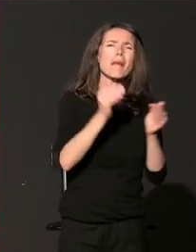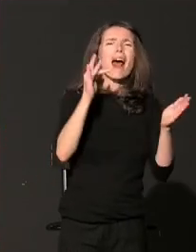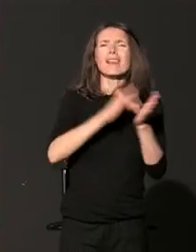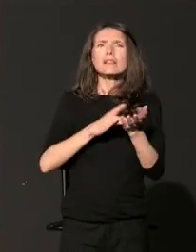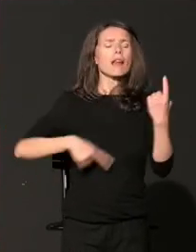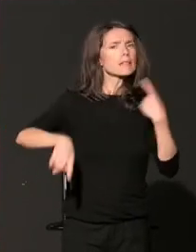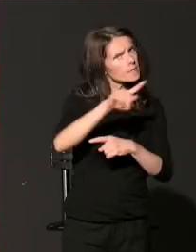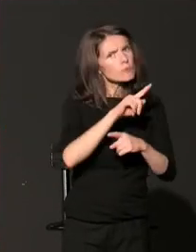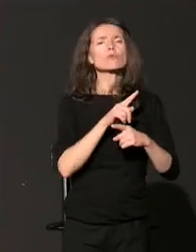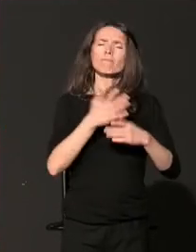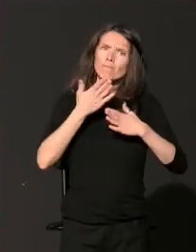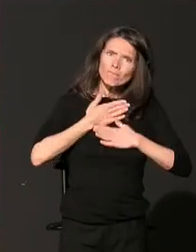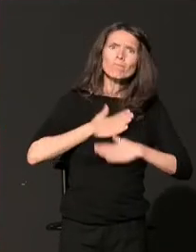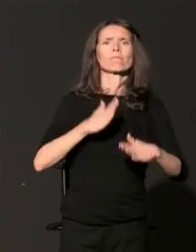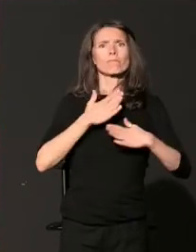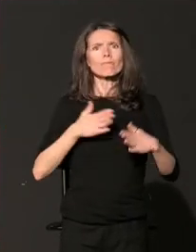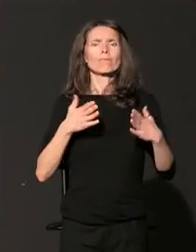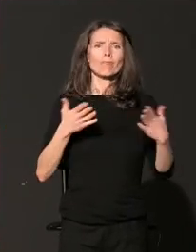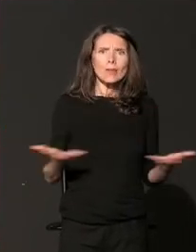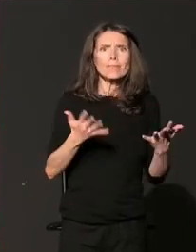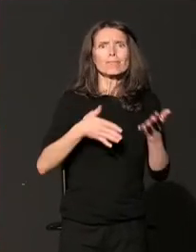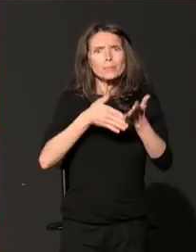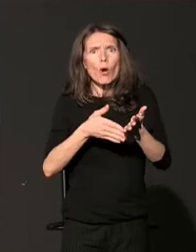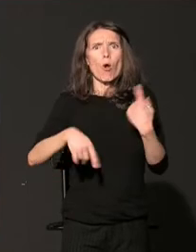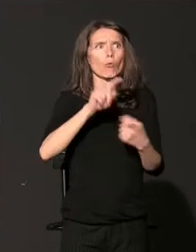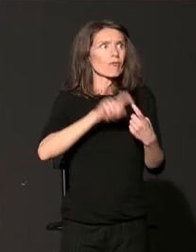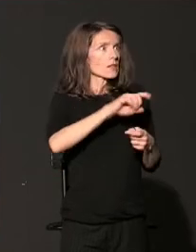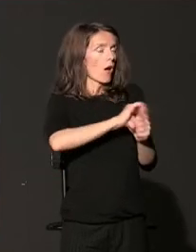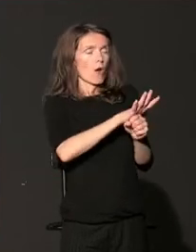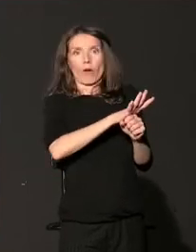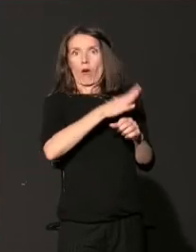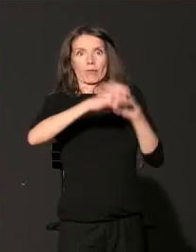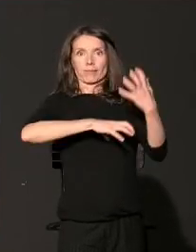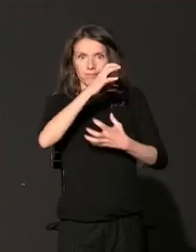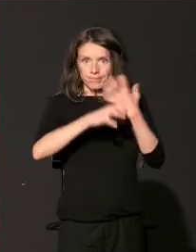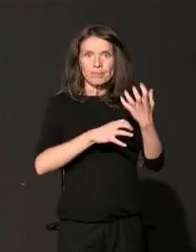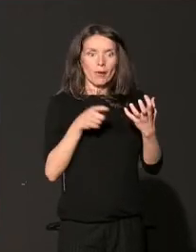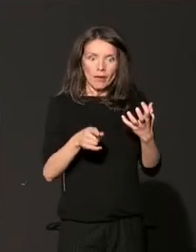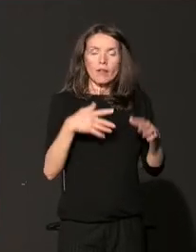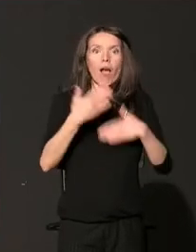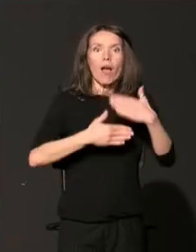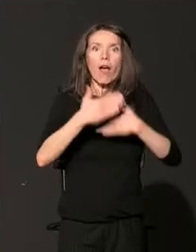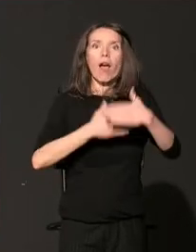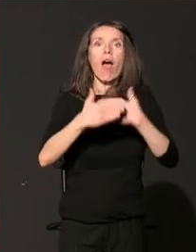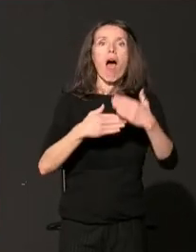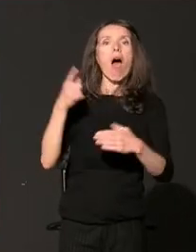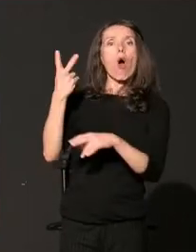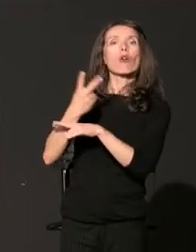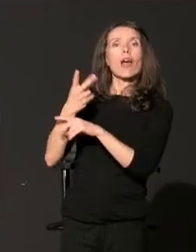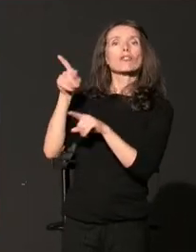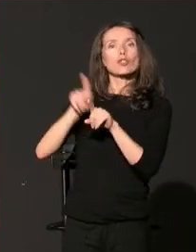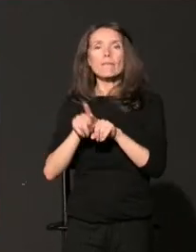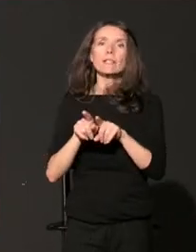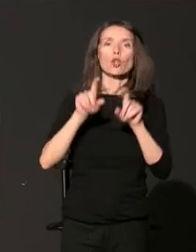proaktivni u odgovoru na krizu i time suštinski doprineli da se i državne institucije efikasnije bore sa posledicama